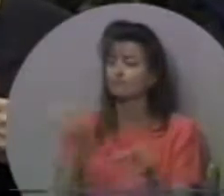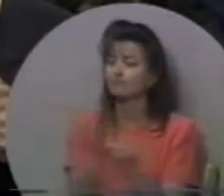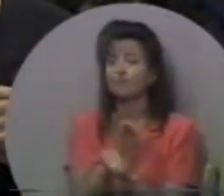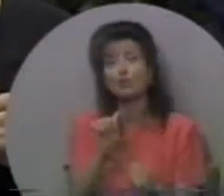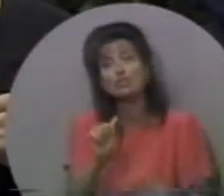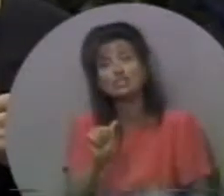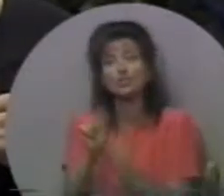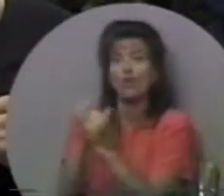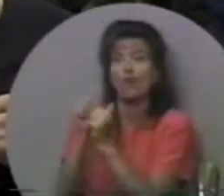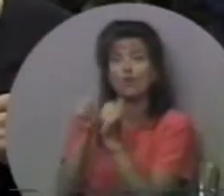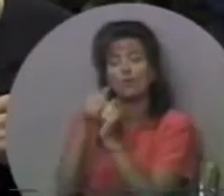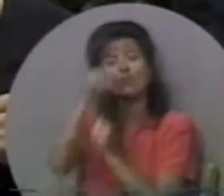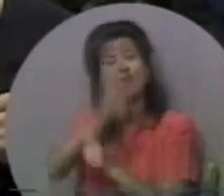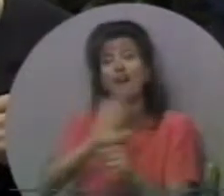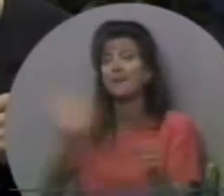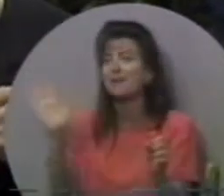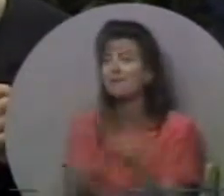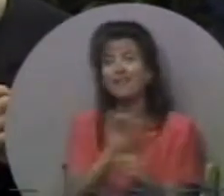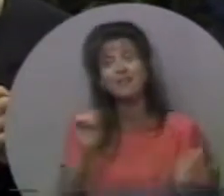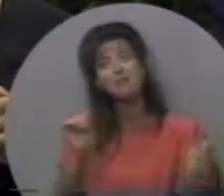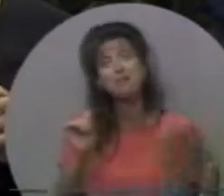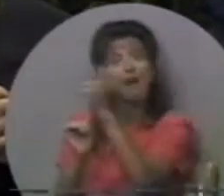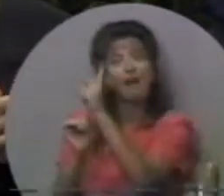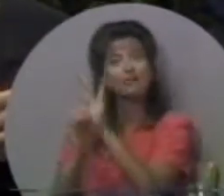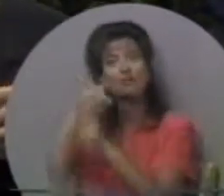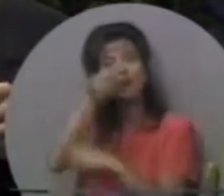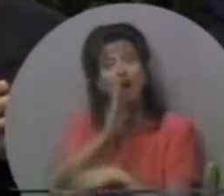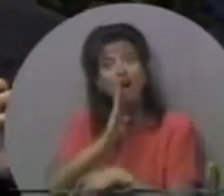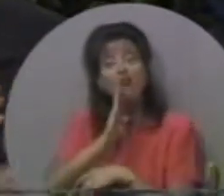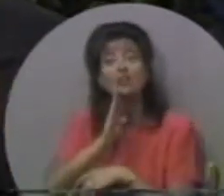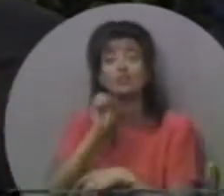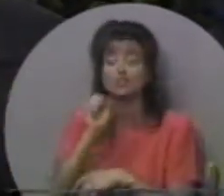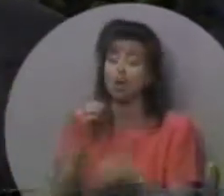І за цей час він перед Богом був повністю відновлений.